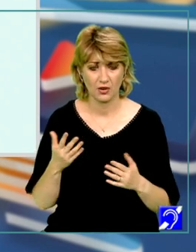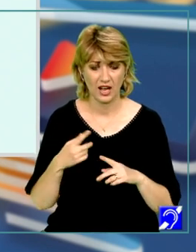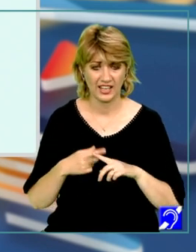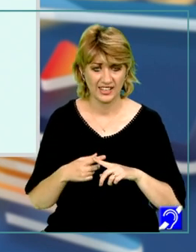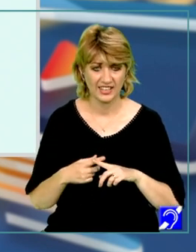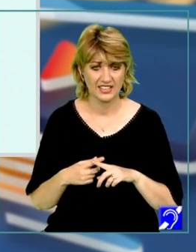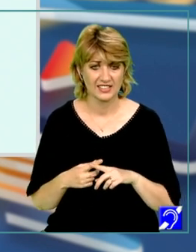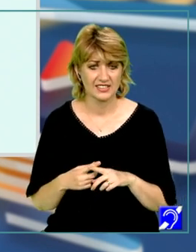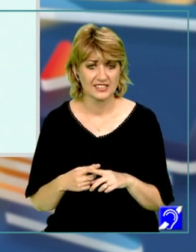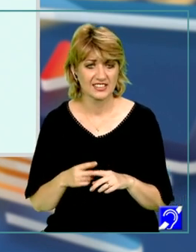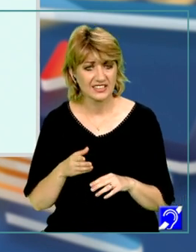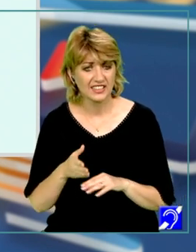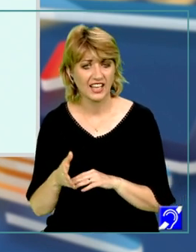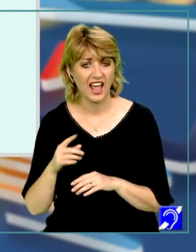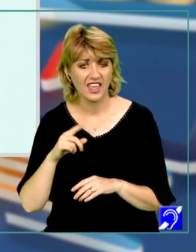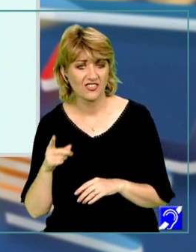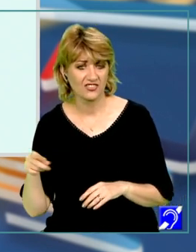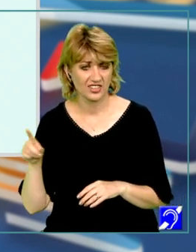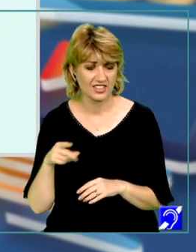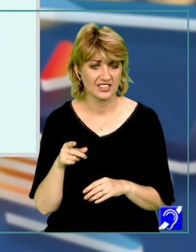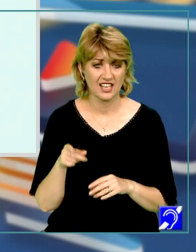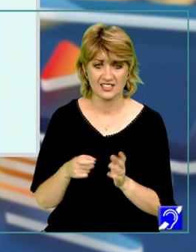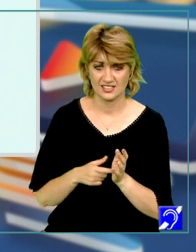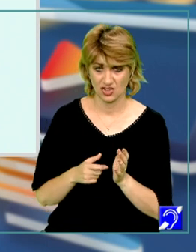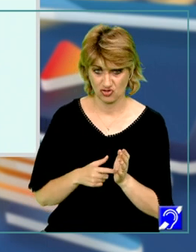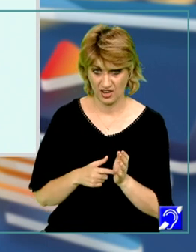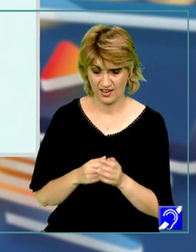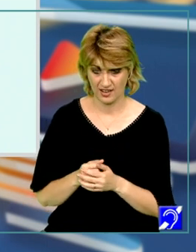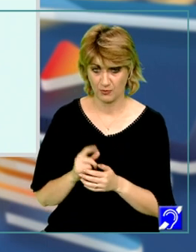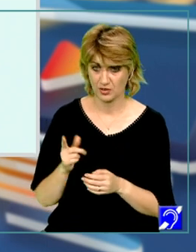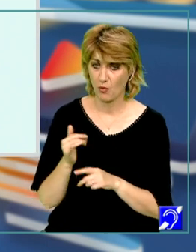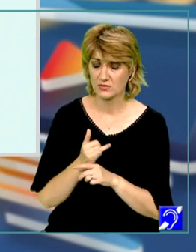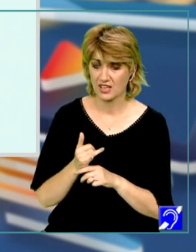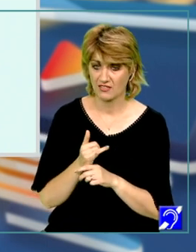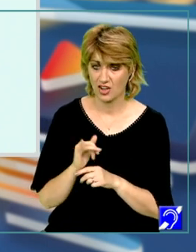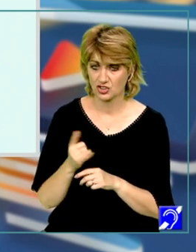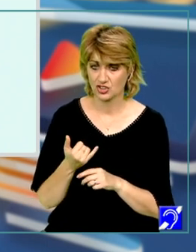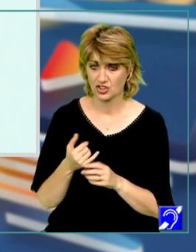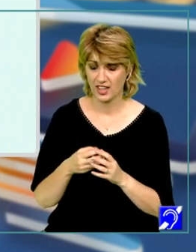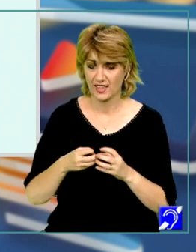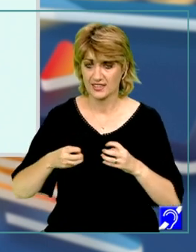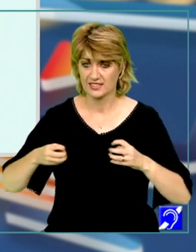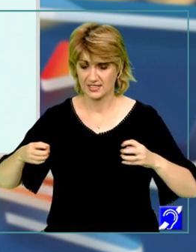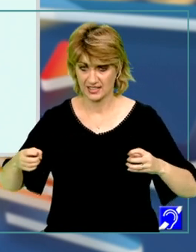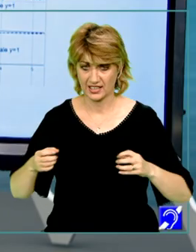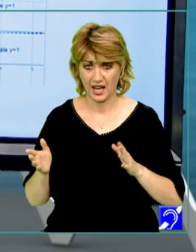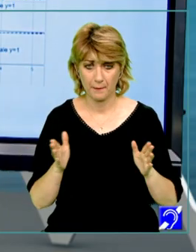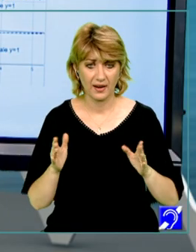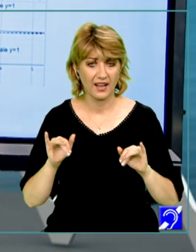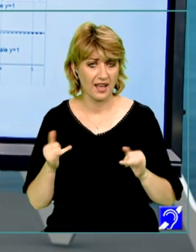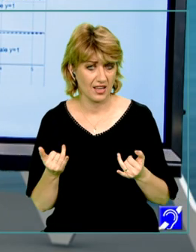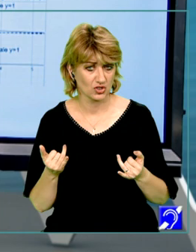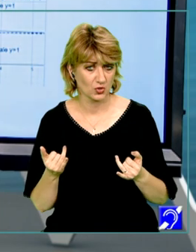tinde la infinit. Asta se cere, dar putem observa și x tinde la minus infinit. În ambele cazuri